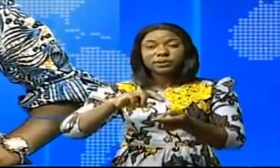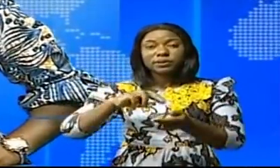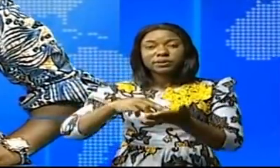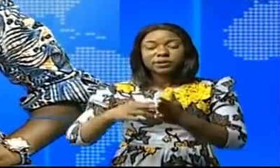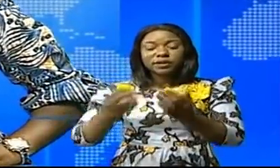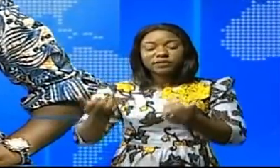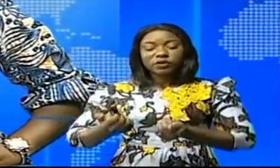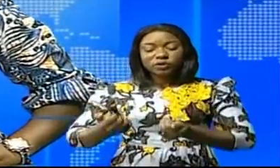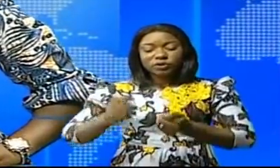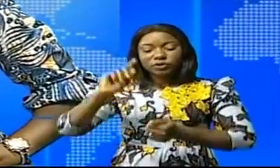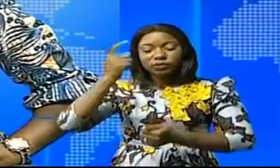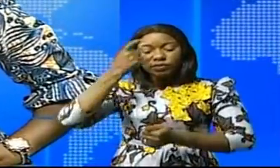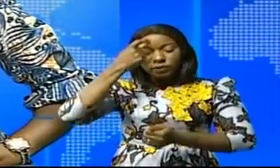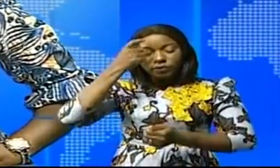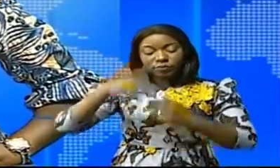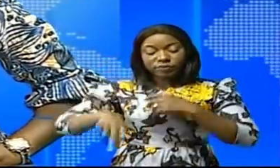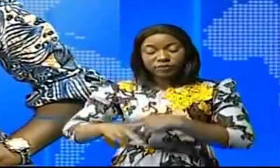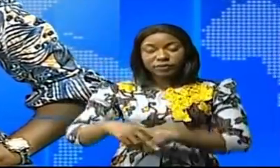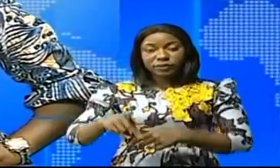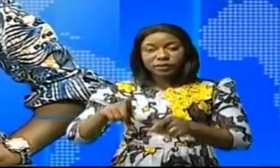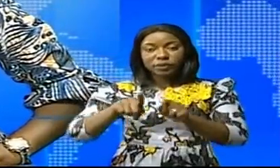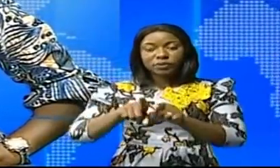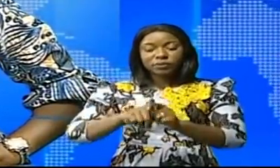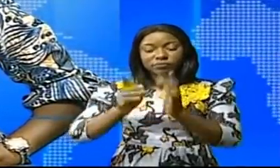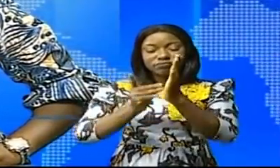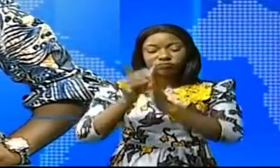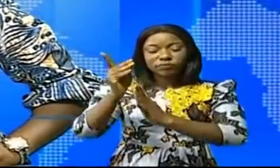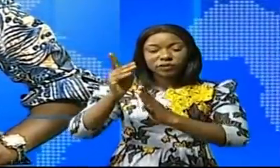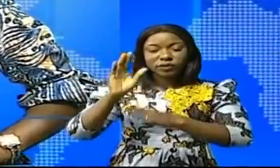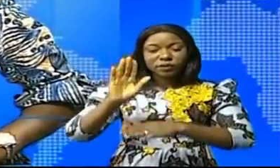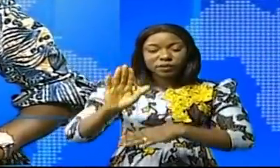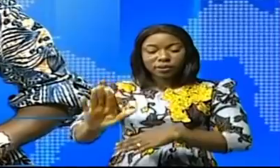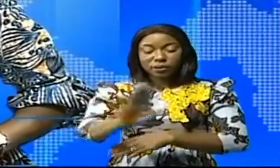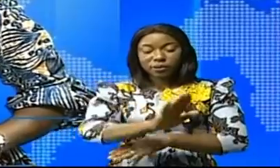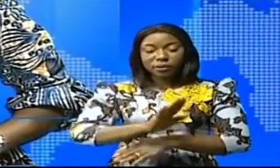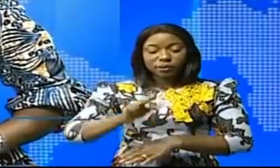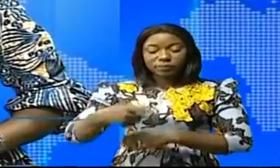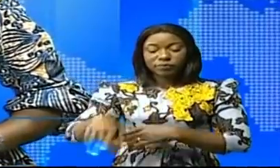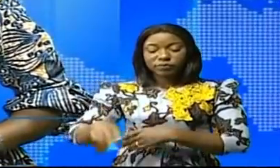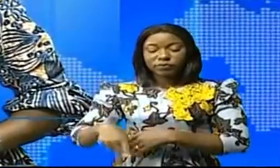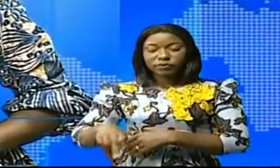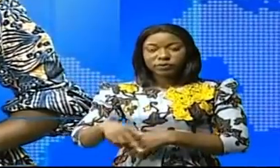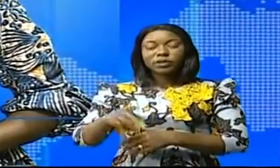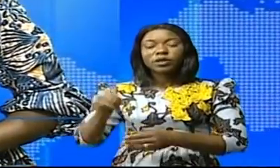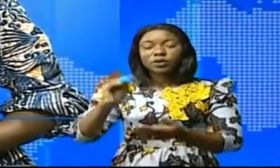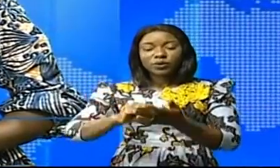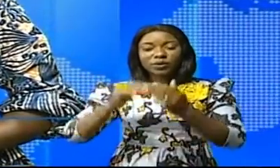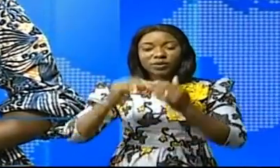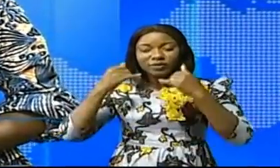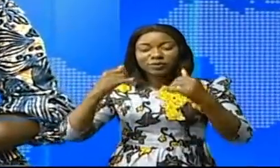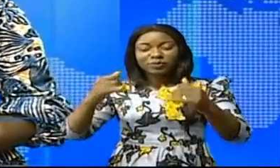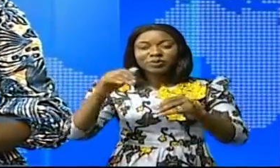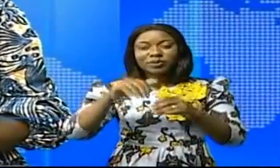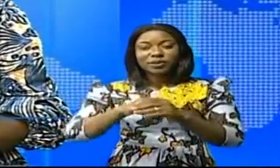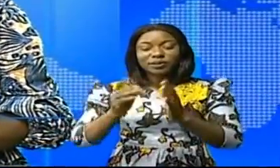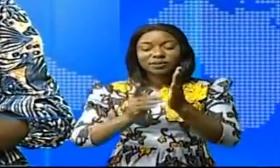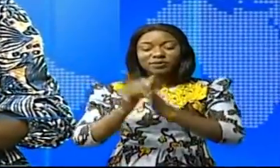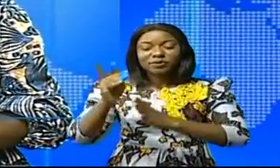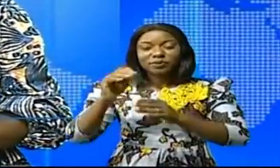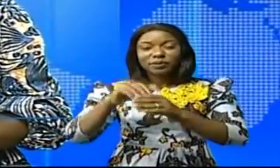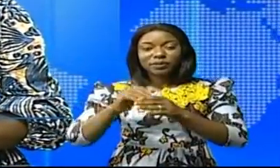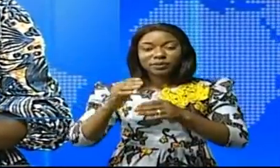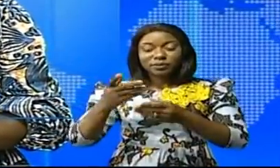volonté du gouvernement provincial à développer la province du Cuilloux. D'autres sujets d'actualité seront développés